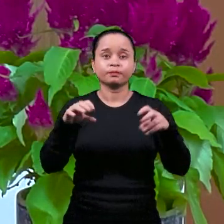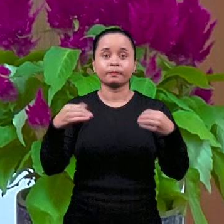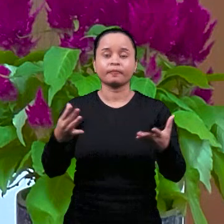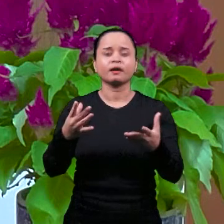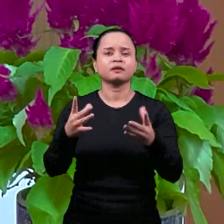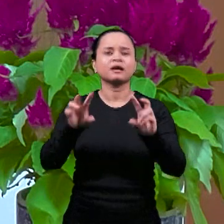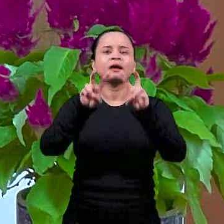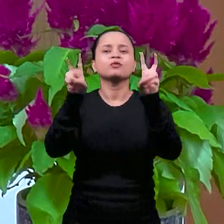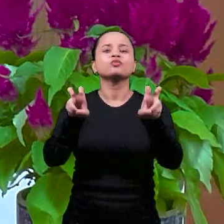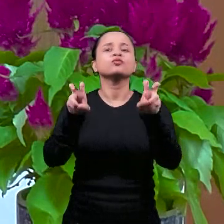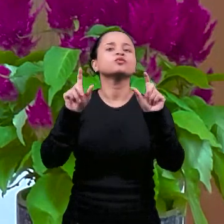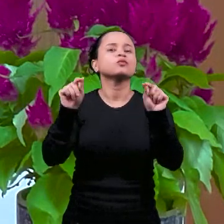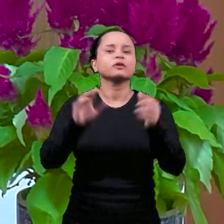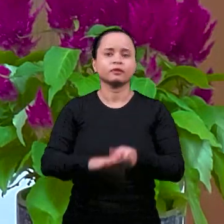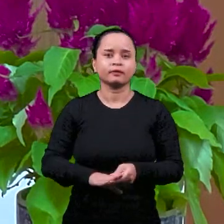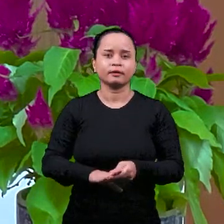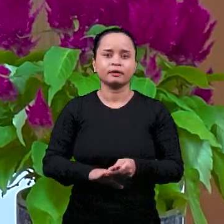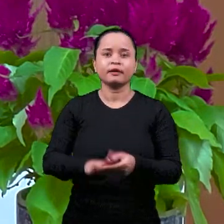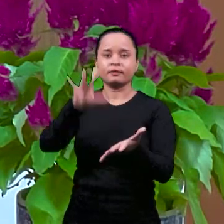это была истина.